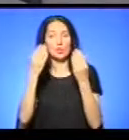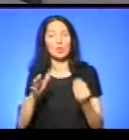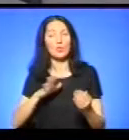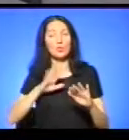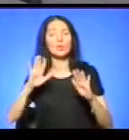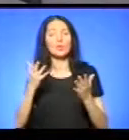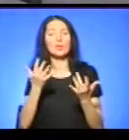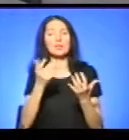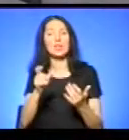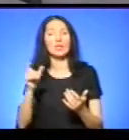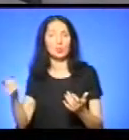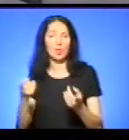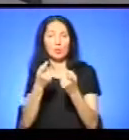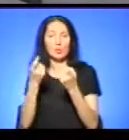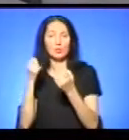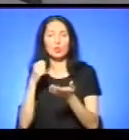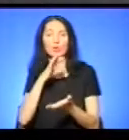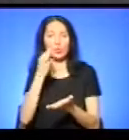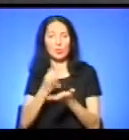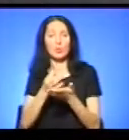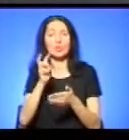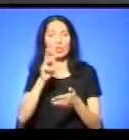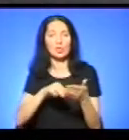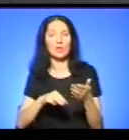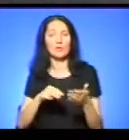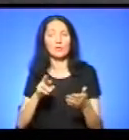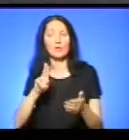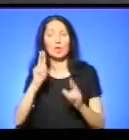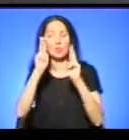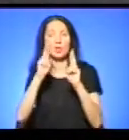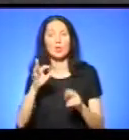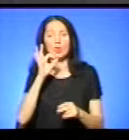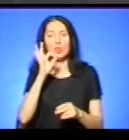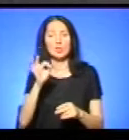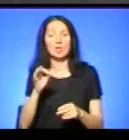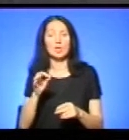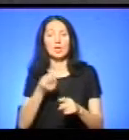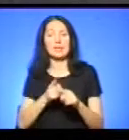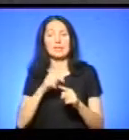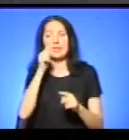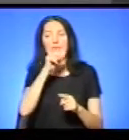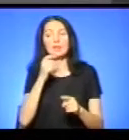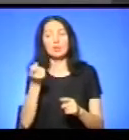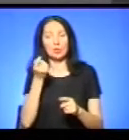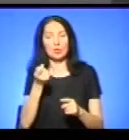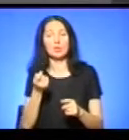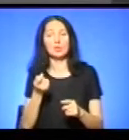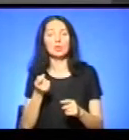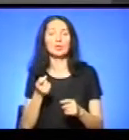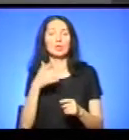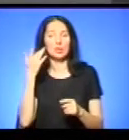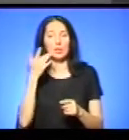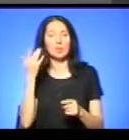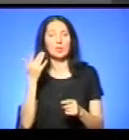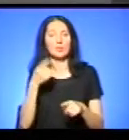випадки і скілько людей притягнули до відповідальності? Ну, як правильно сказала речниця, цей рік трошки посприяв, скажімо так, в тому,